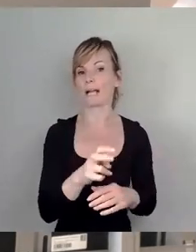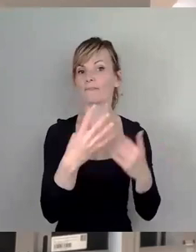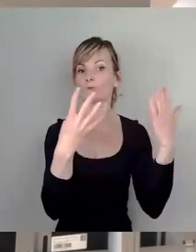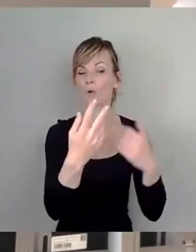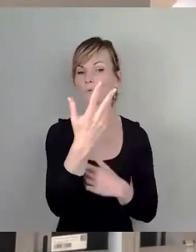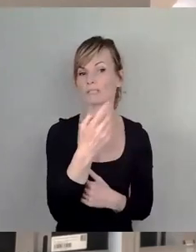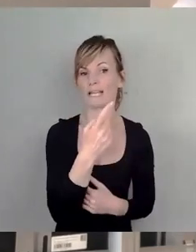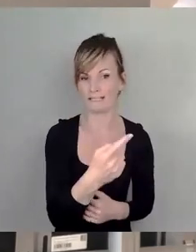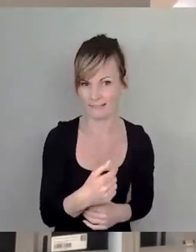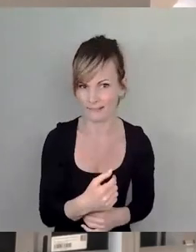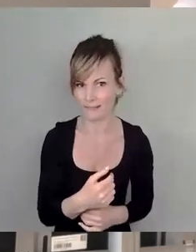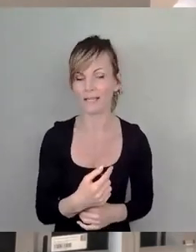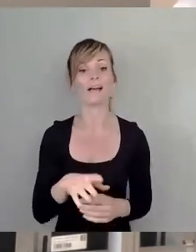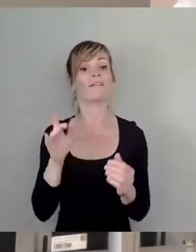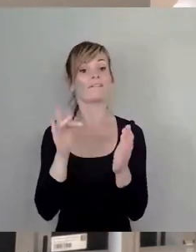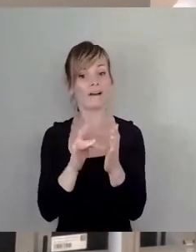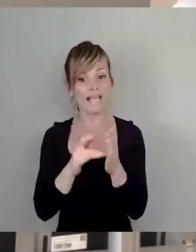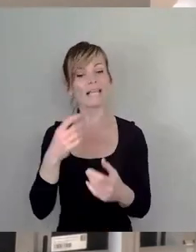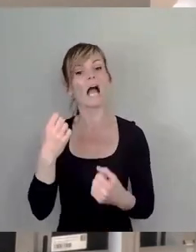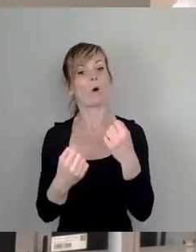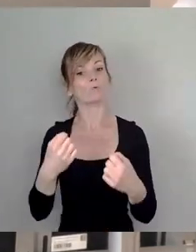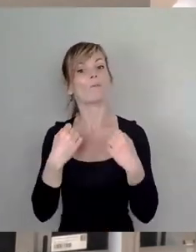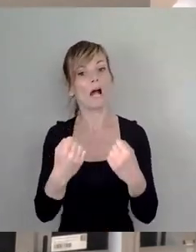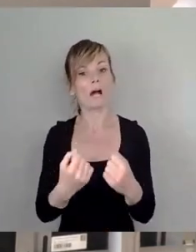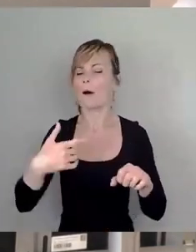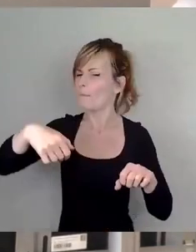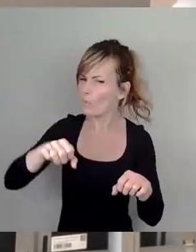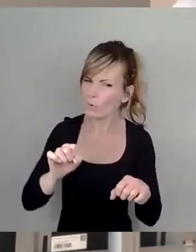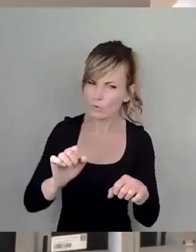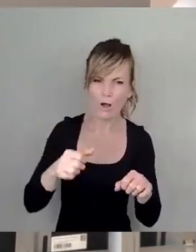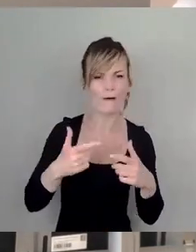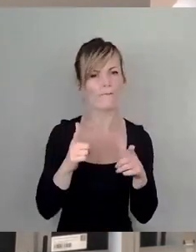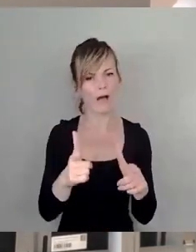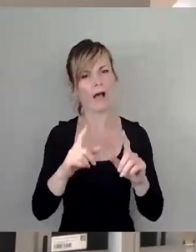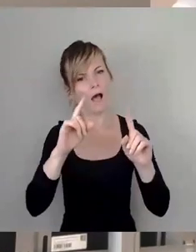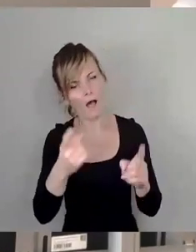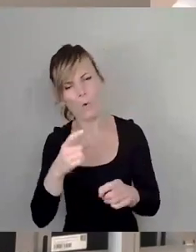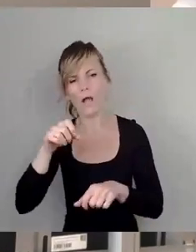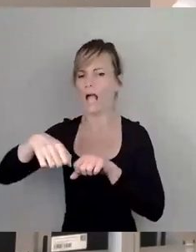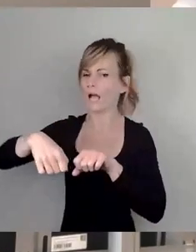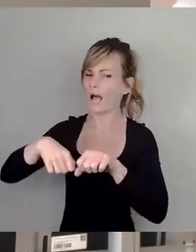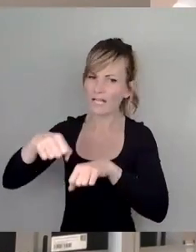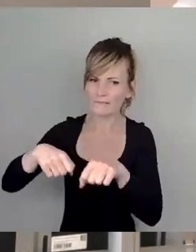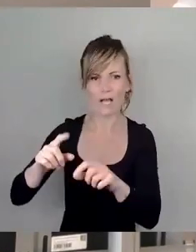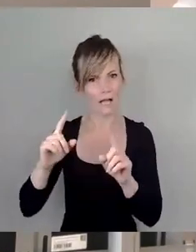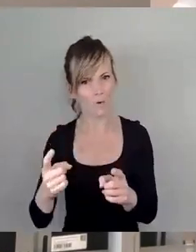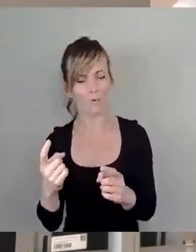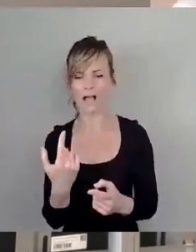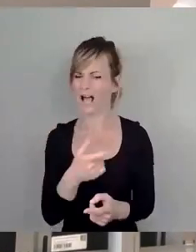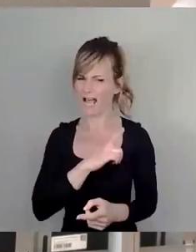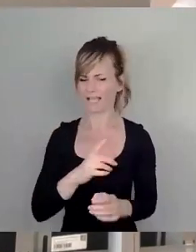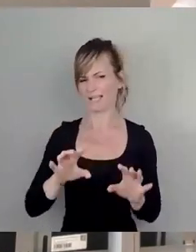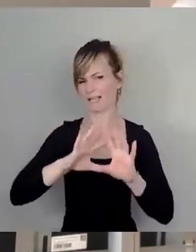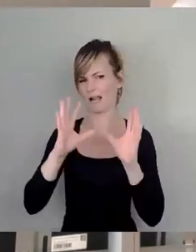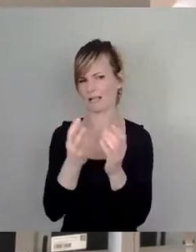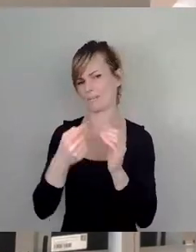Autofahrer in Regel, und vermutlich auch der Motorradfahrer und der Radfahrer, vernünftiger Mensch ist und die allgemeinen Regeln kennt. Deswegen